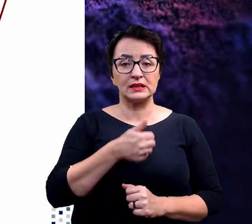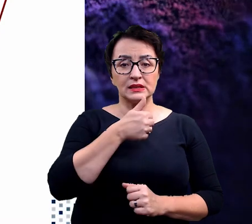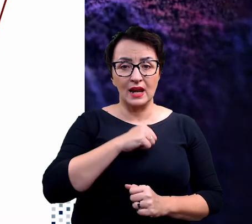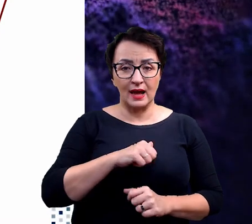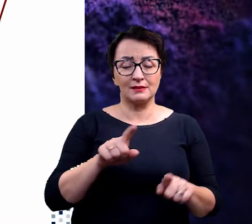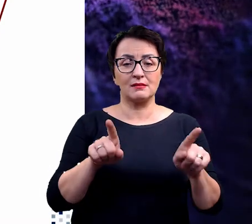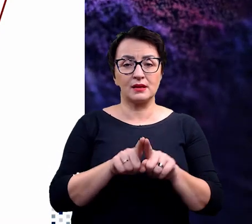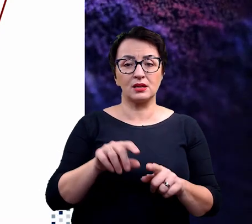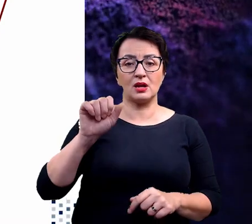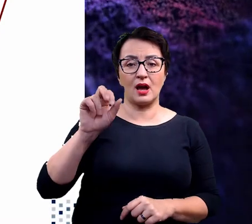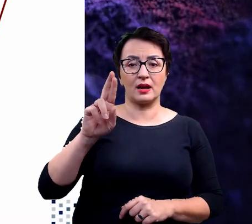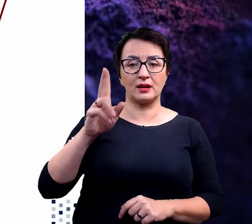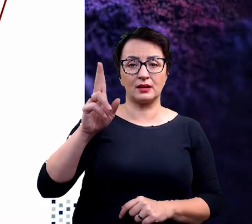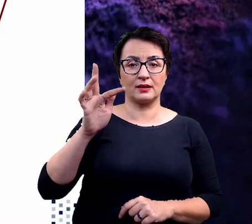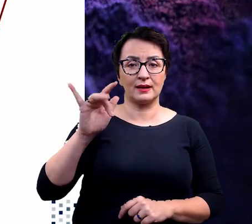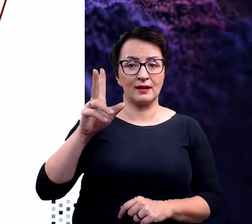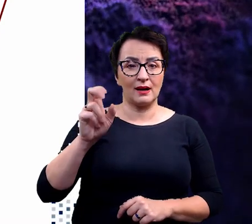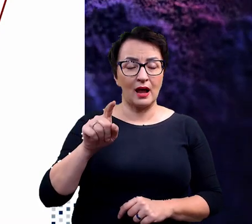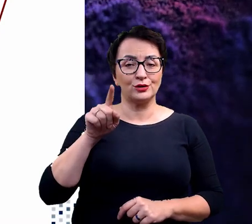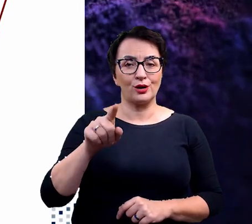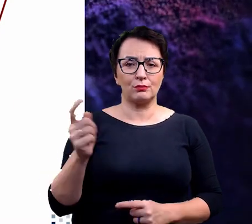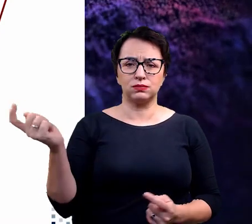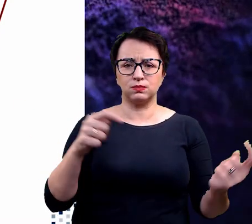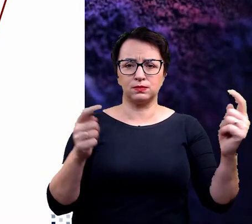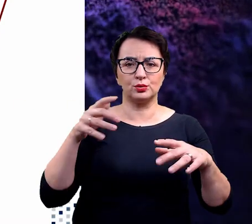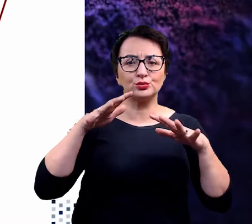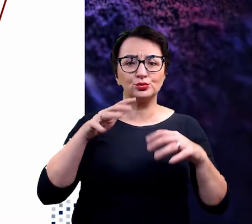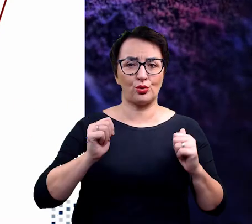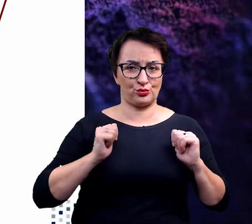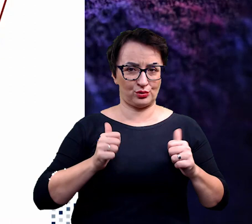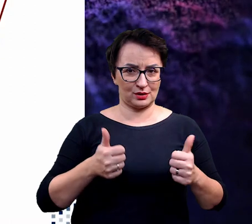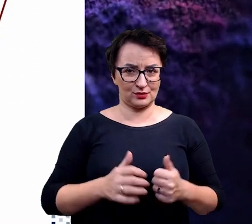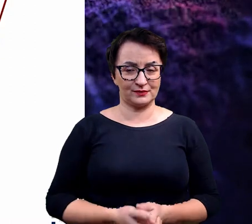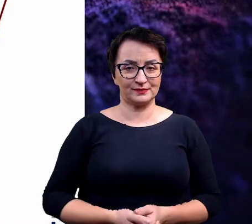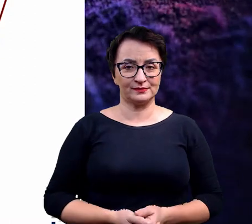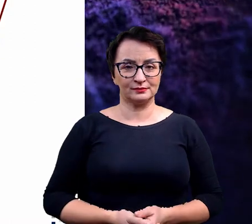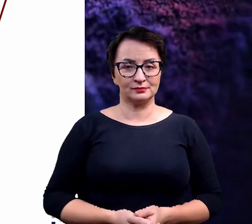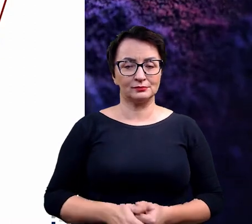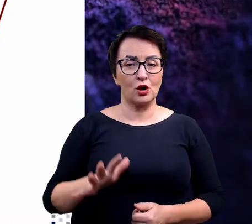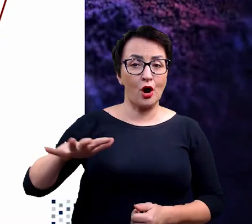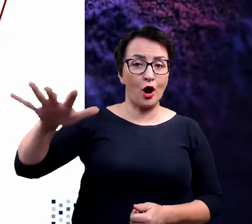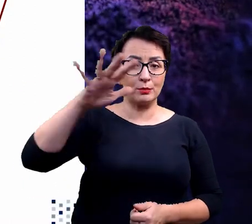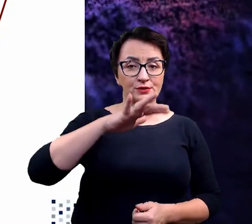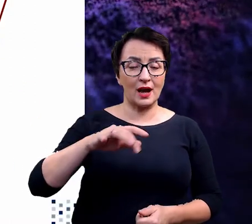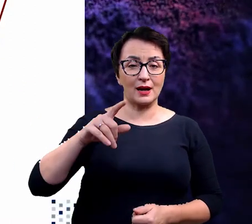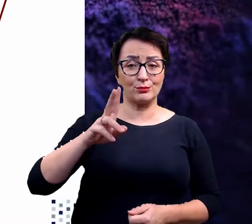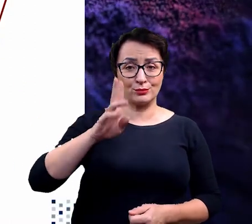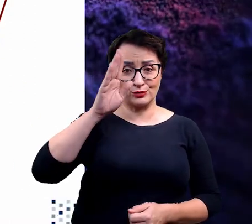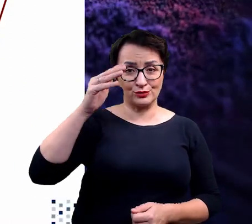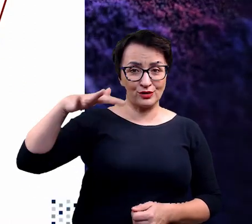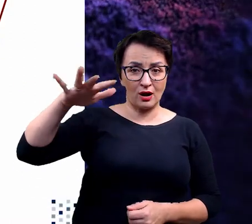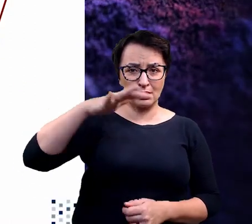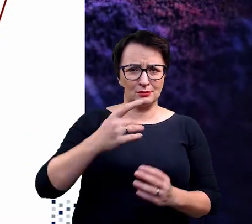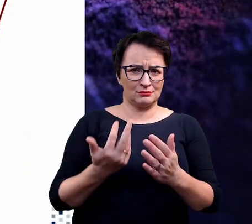w ogóle Arktyka stała się pewnego rodzaju Mekką turystów. Zainteresowanie obszarami arktycznymi rośnie na niespotykano tę skalę.